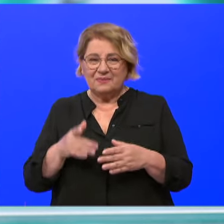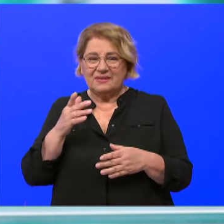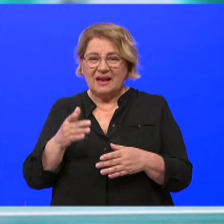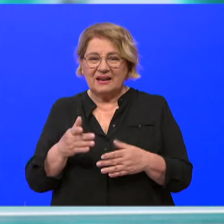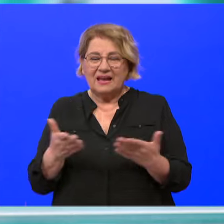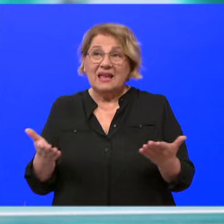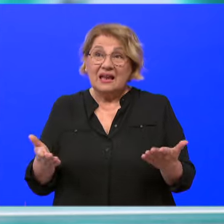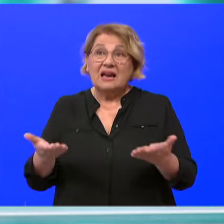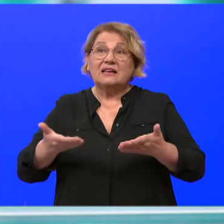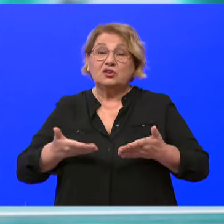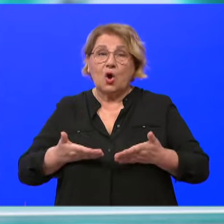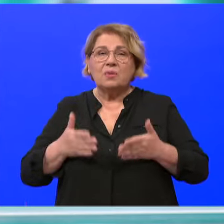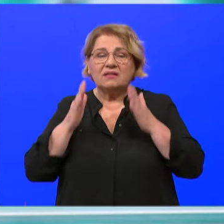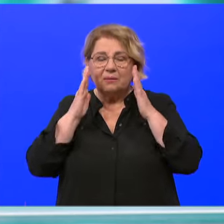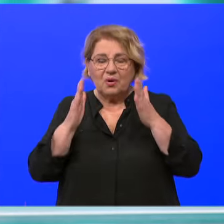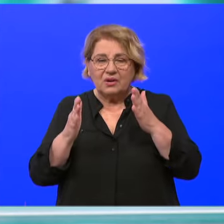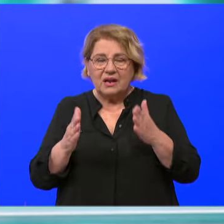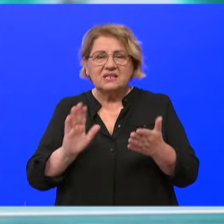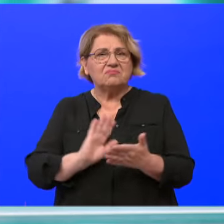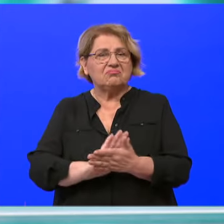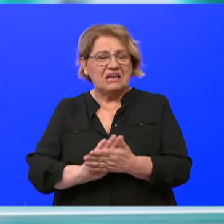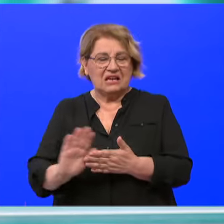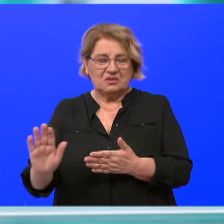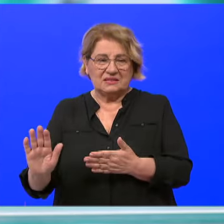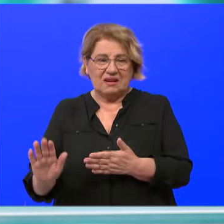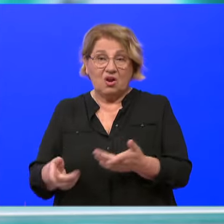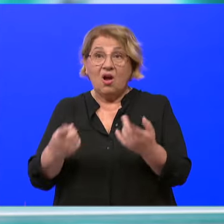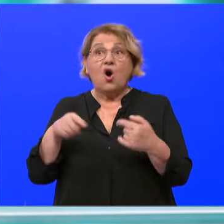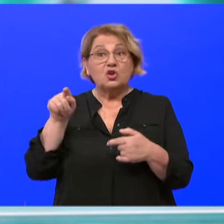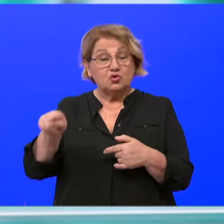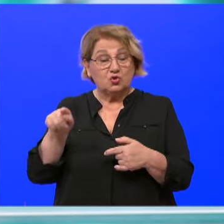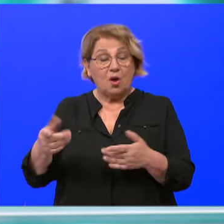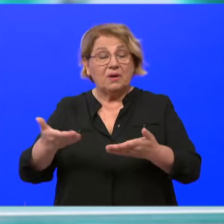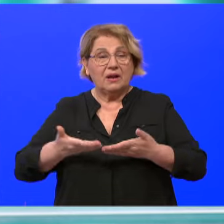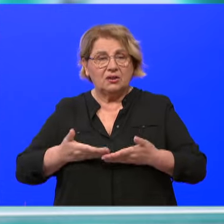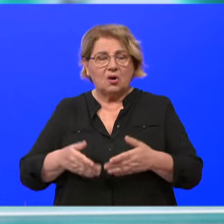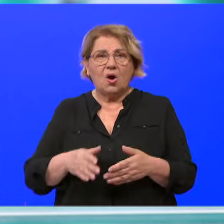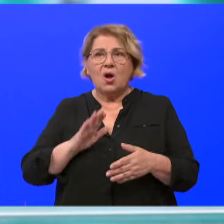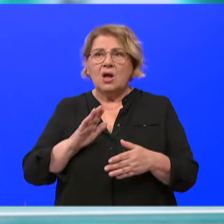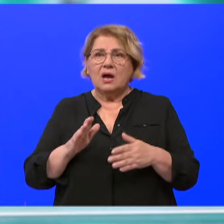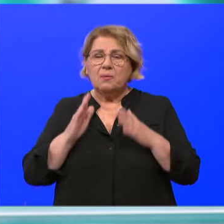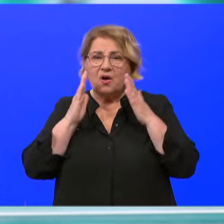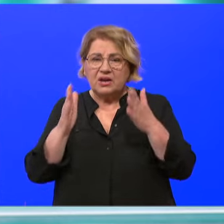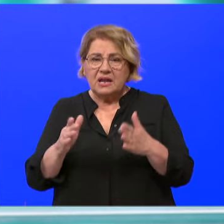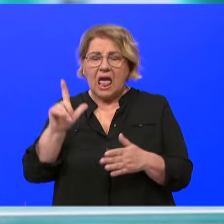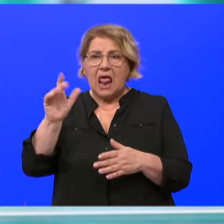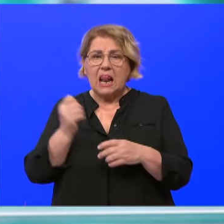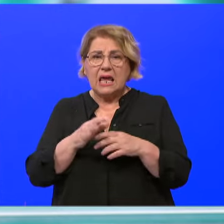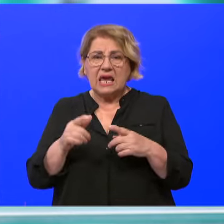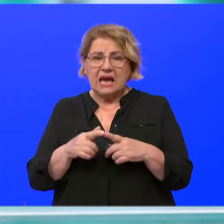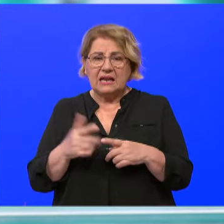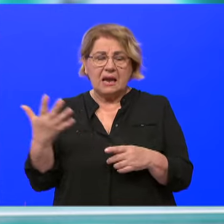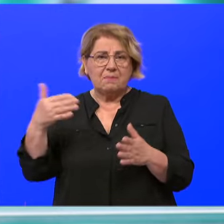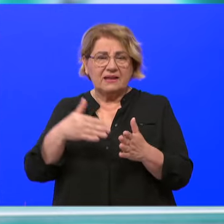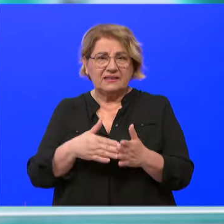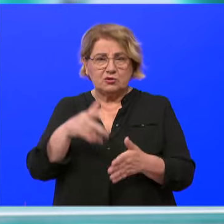kredo kad dobijete, onda sve ide lakše. I mi smo stekli to povjerenje i sada nije Liga naša 5000